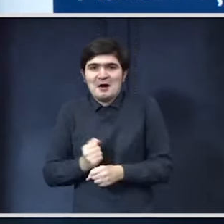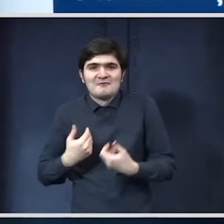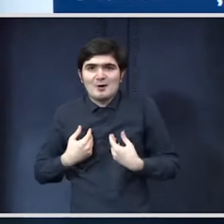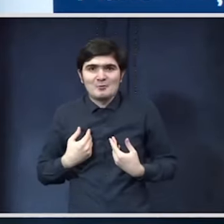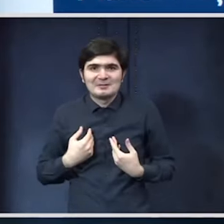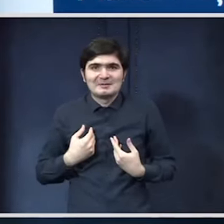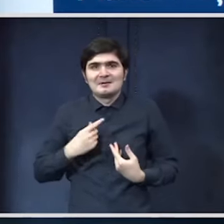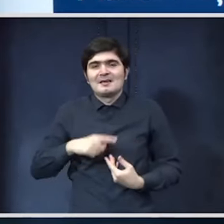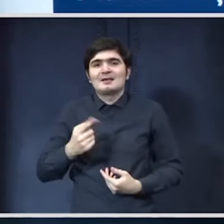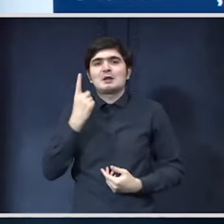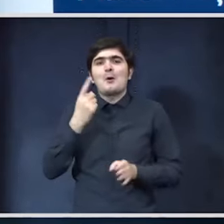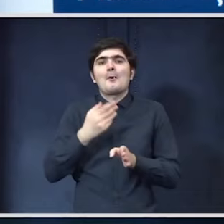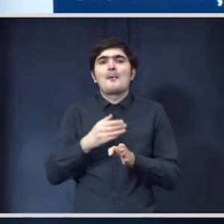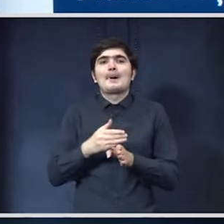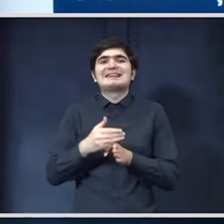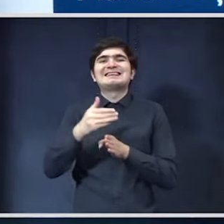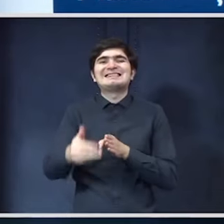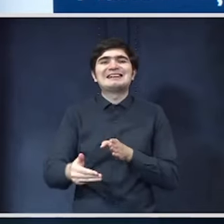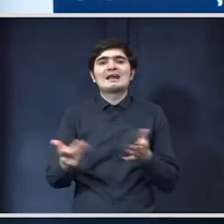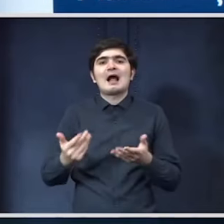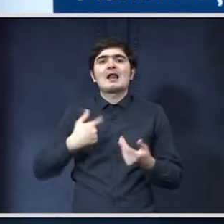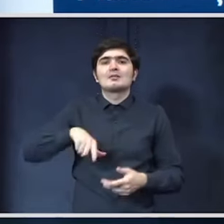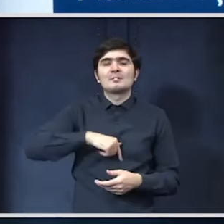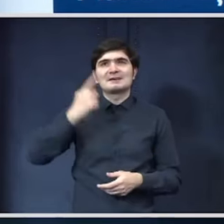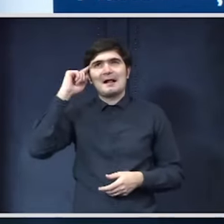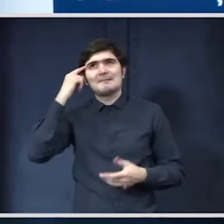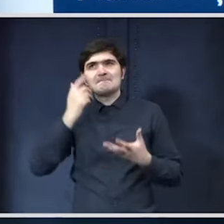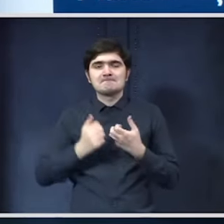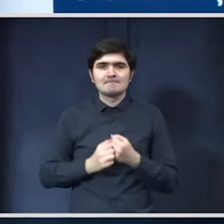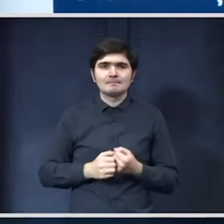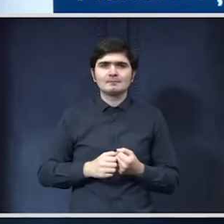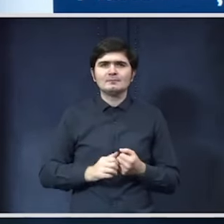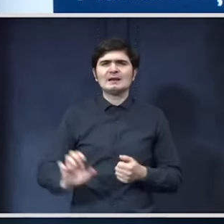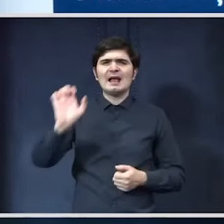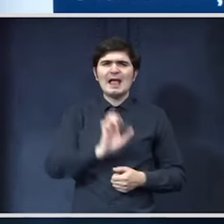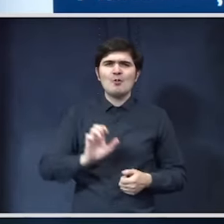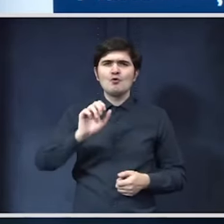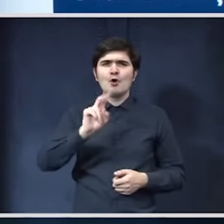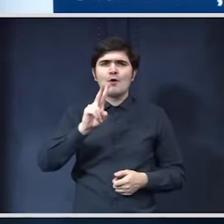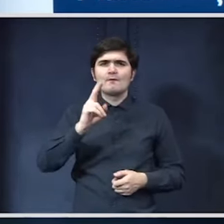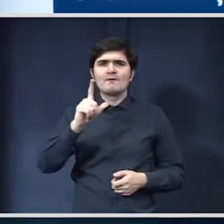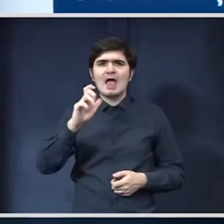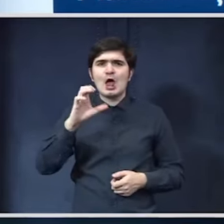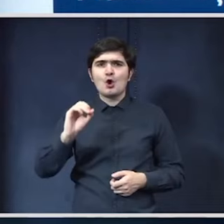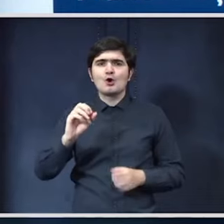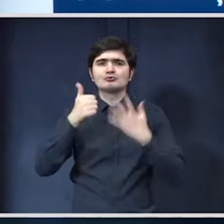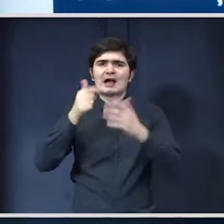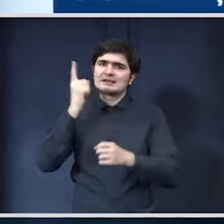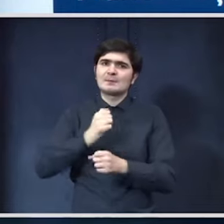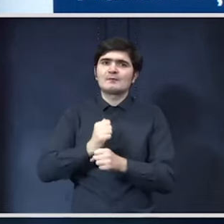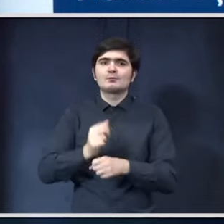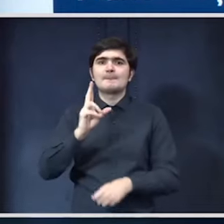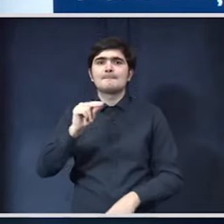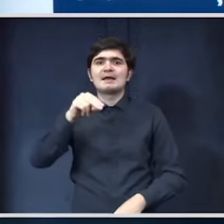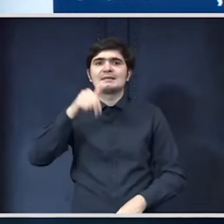întârziere care trebuie să ne pună pe gânduri deci Eurovelo 6 ar trebui făcut din PNRR este trecut ca atare